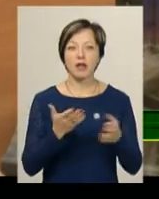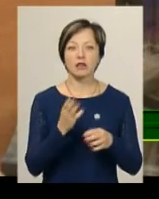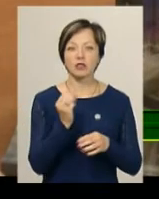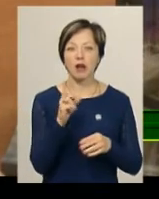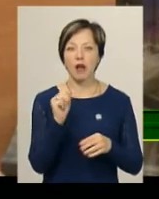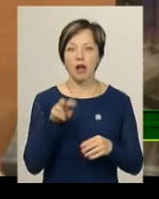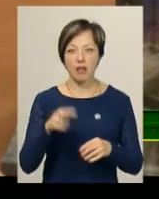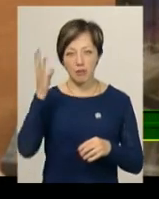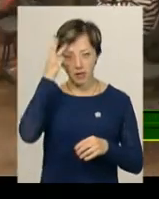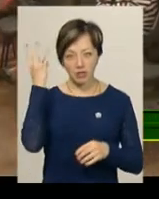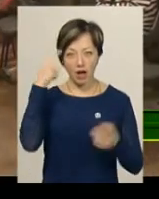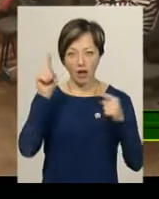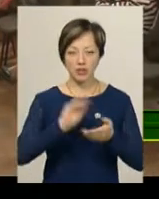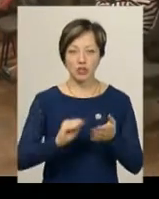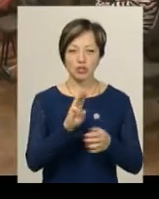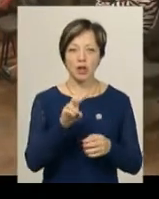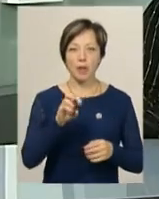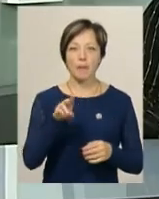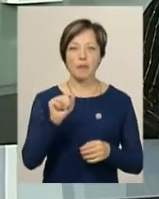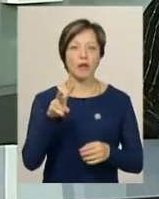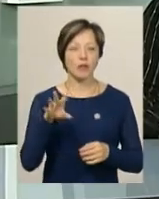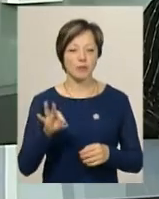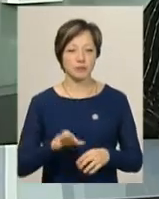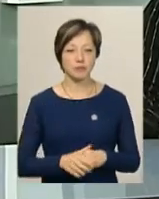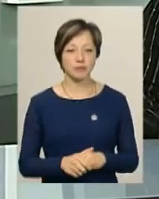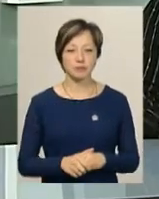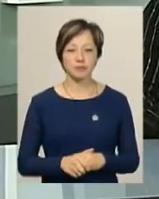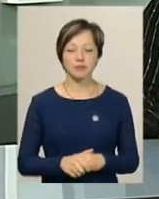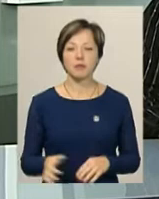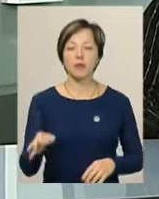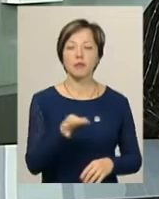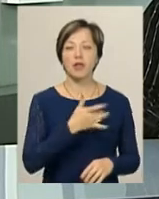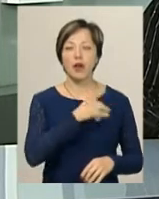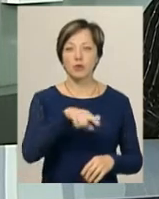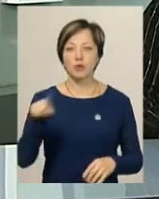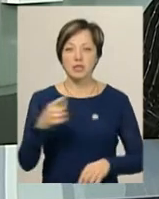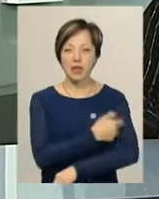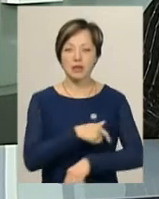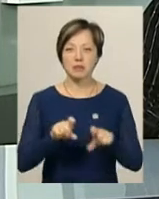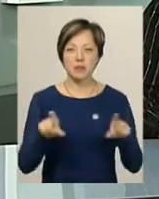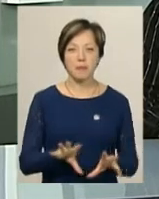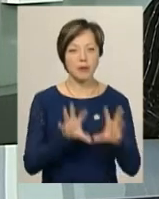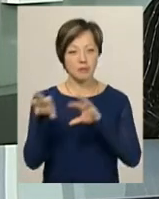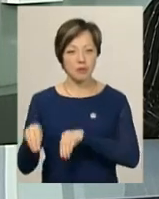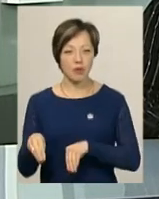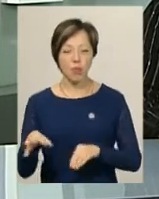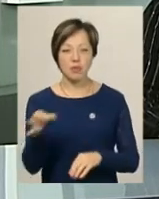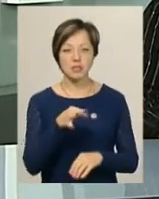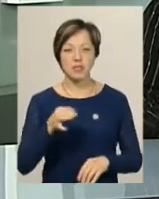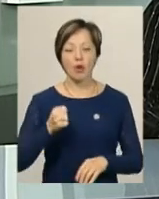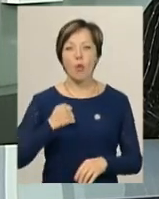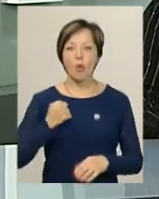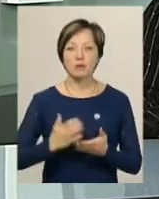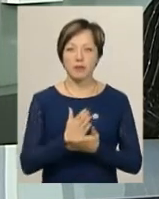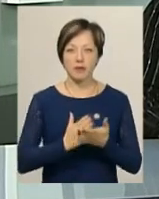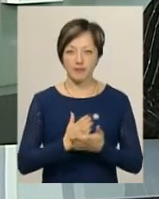хмельницького автора Олександра Шелепала. Обласний кардіологічний диспансер перемістився в Хмельницький обласний госпіталь